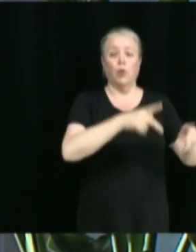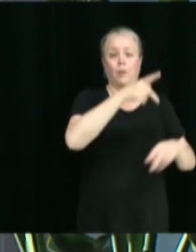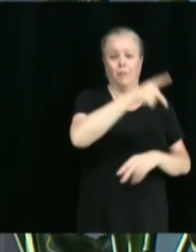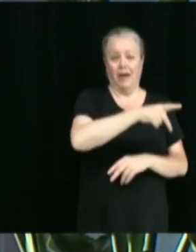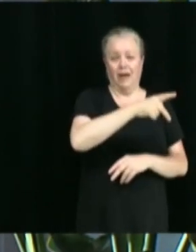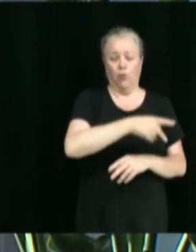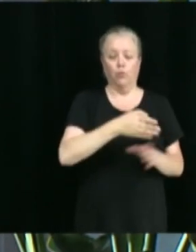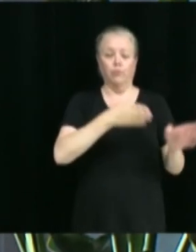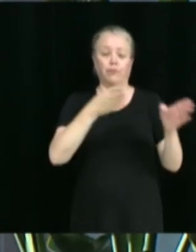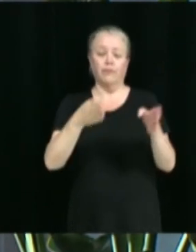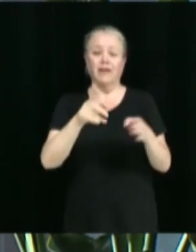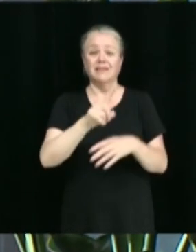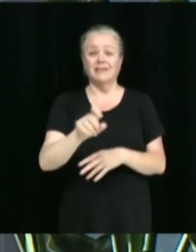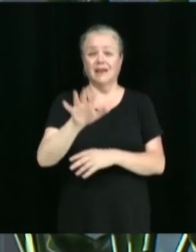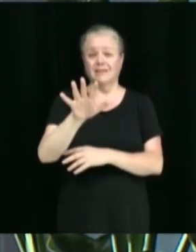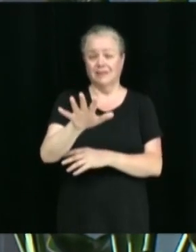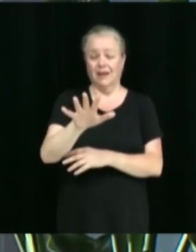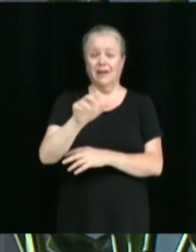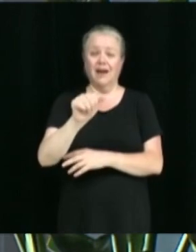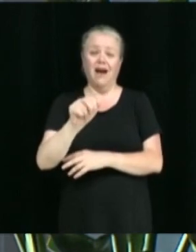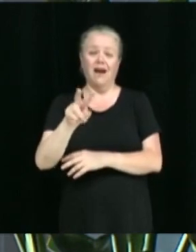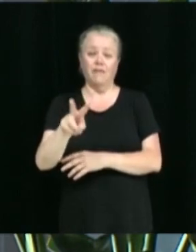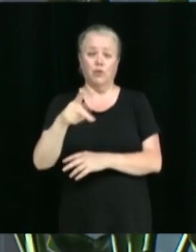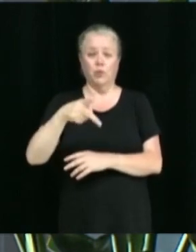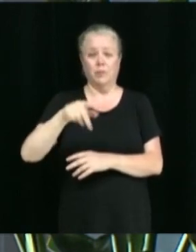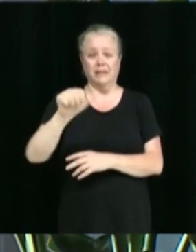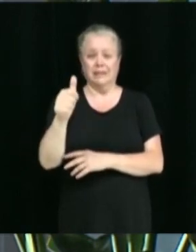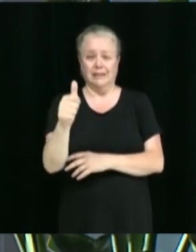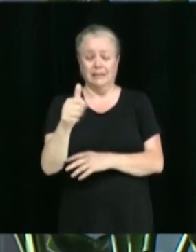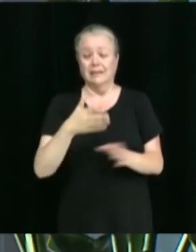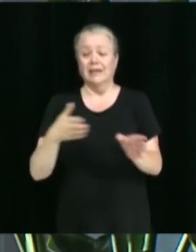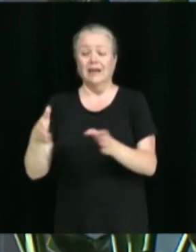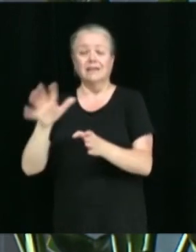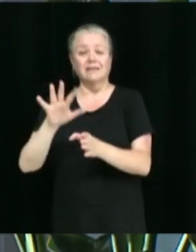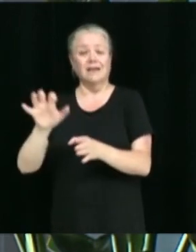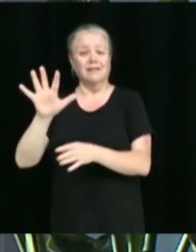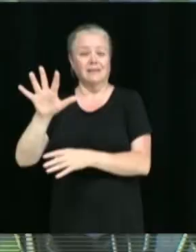P10, 752 boulevard des Bois-Françud.